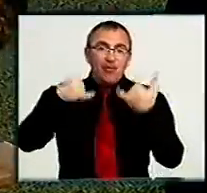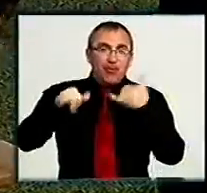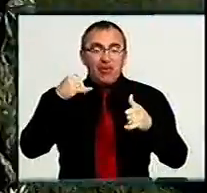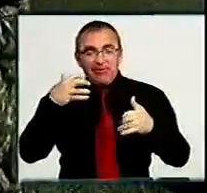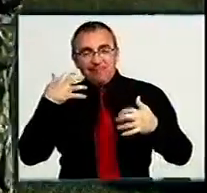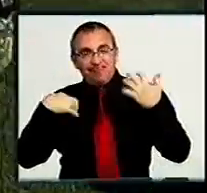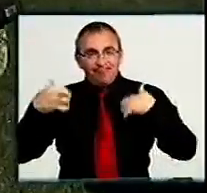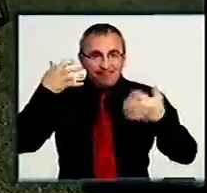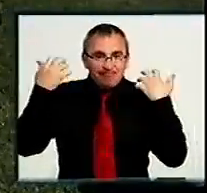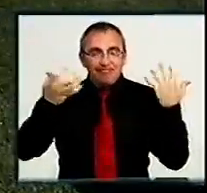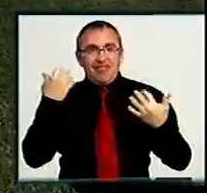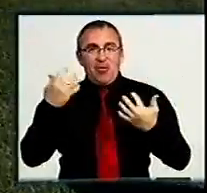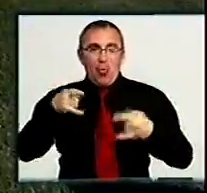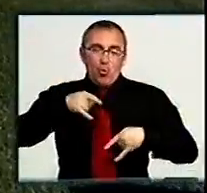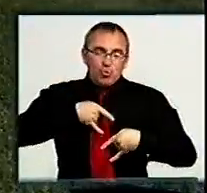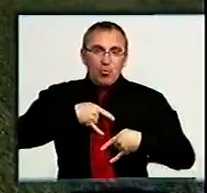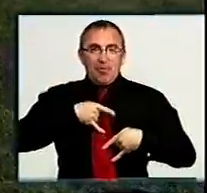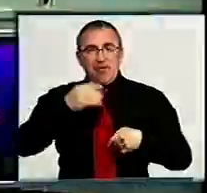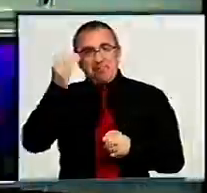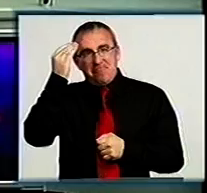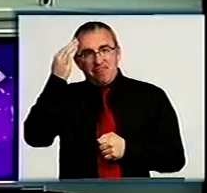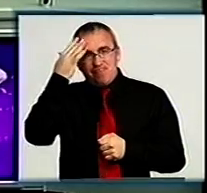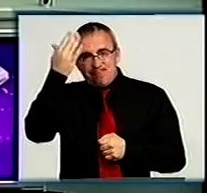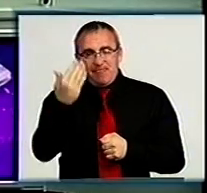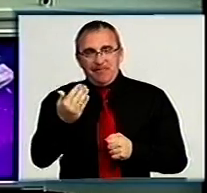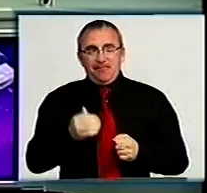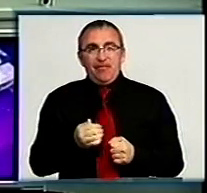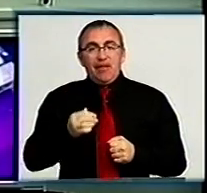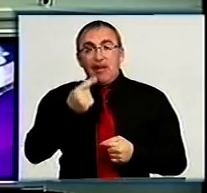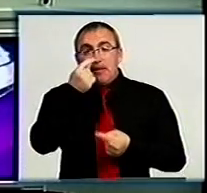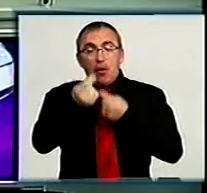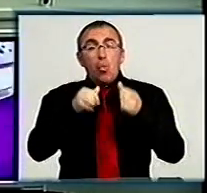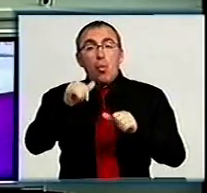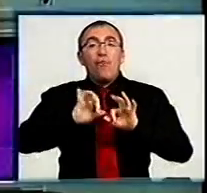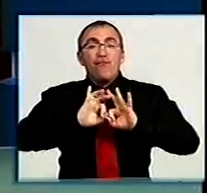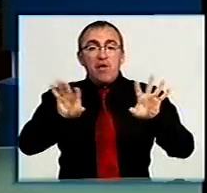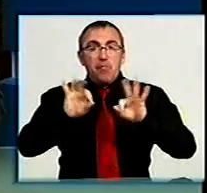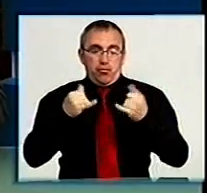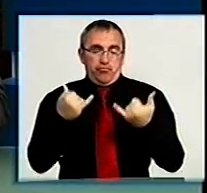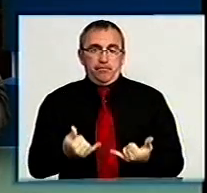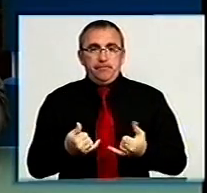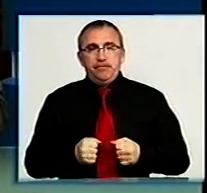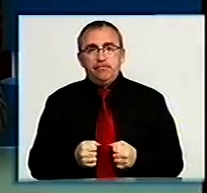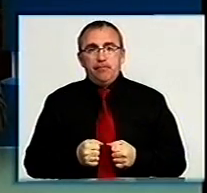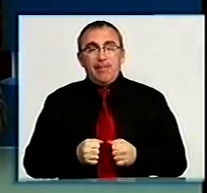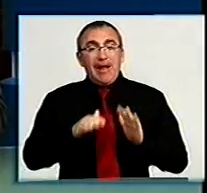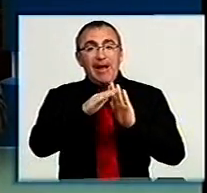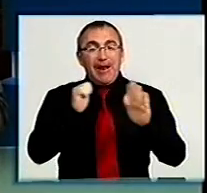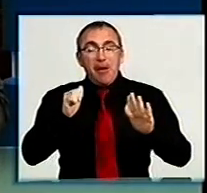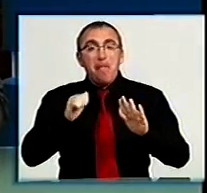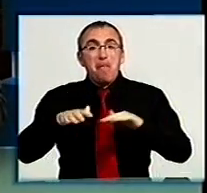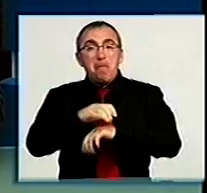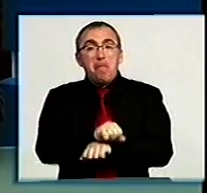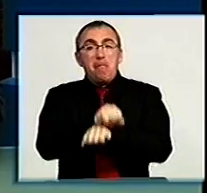костюмами та інтелектом. Деталі у випуску вже замить. Кредитний майдан